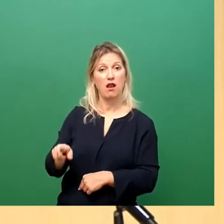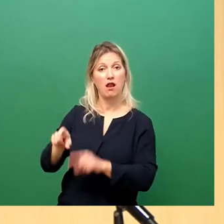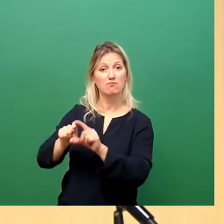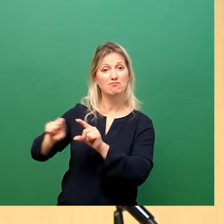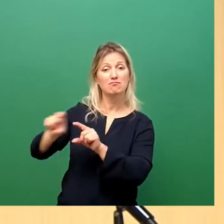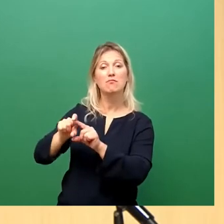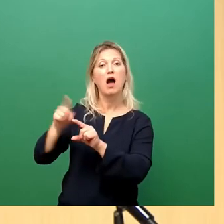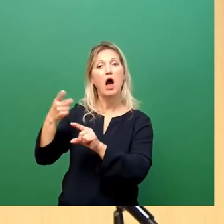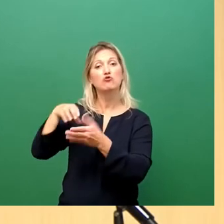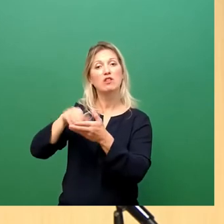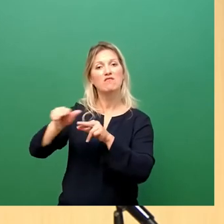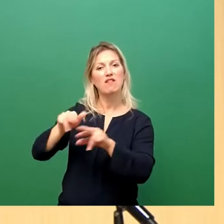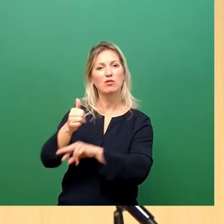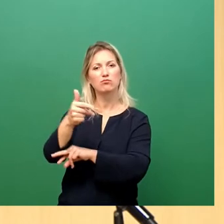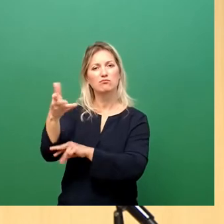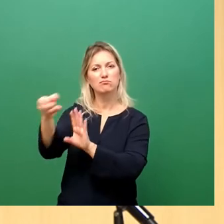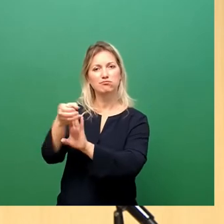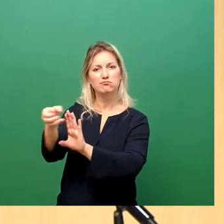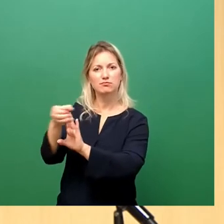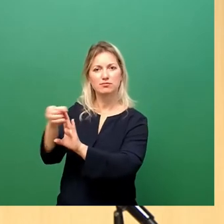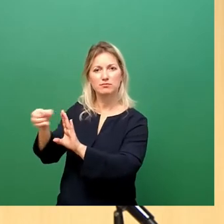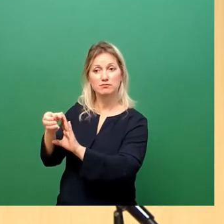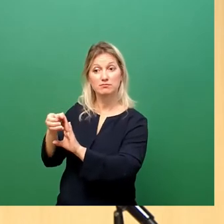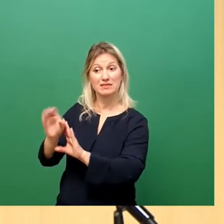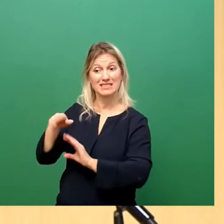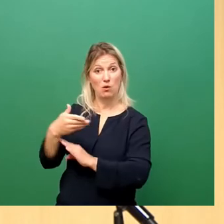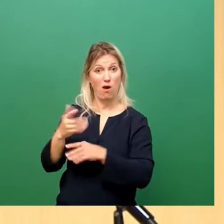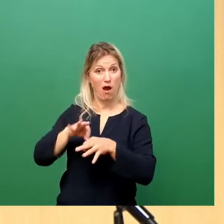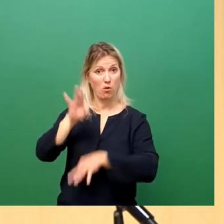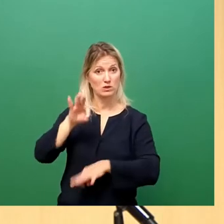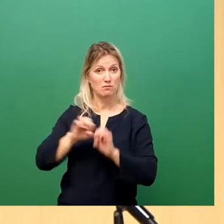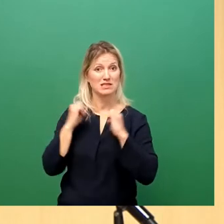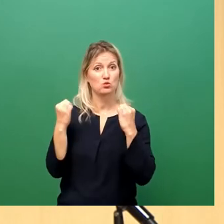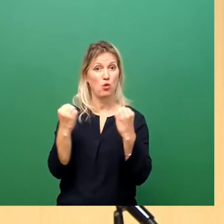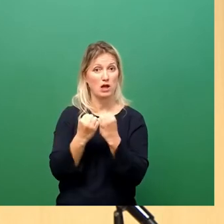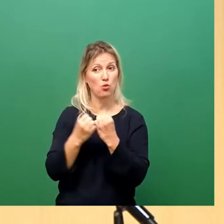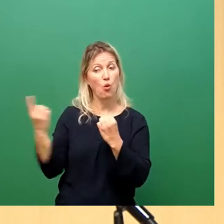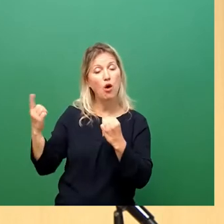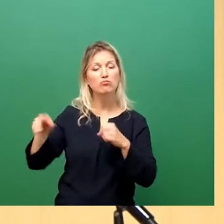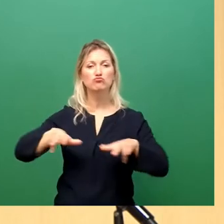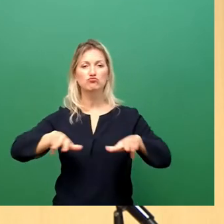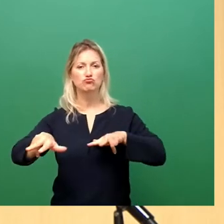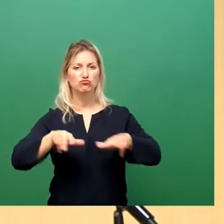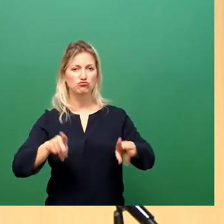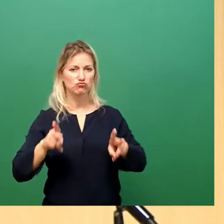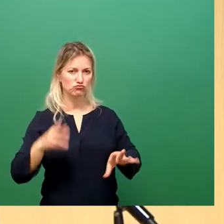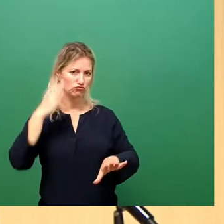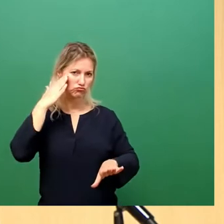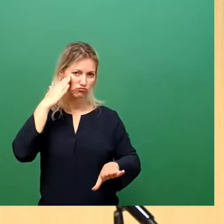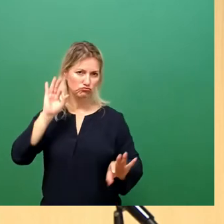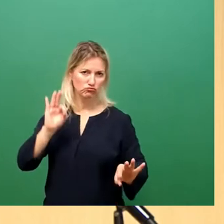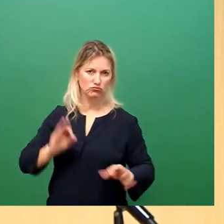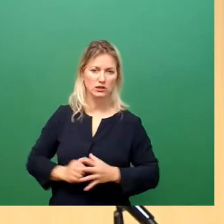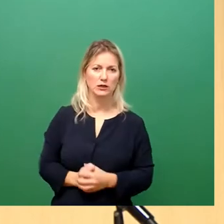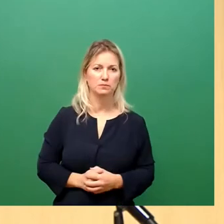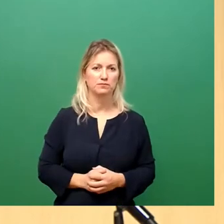Stadtverwaltung wird diese Ausnahmesituation ruhig und besonnen koordiniert. Leider erfordert